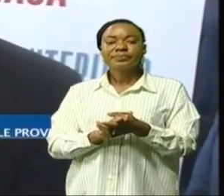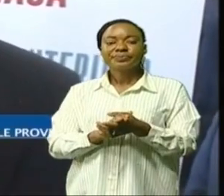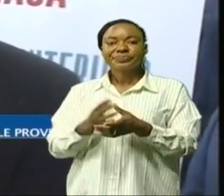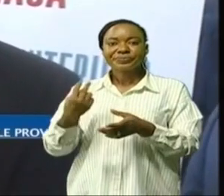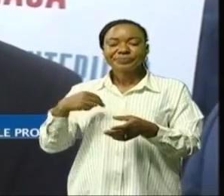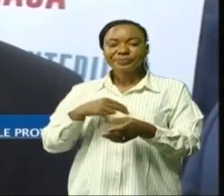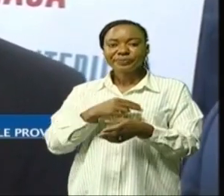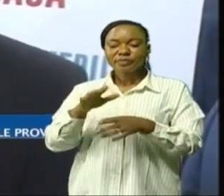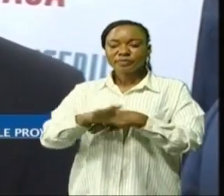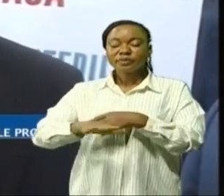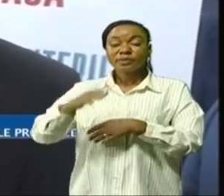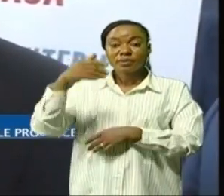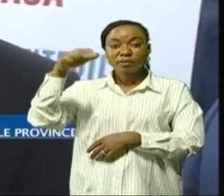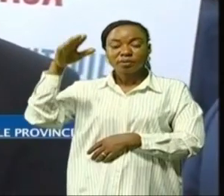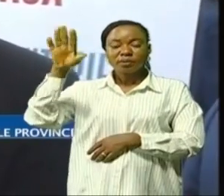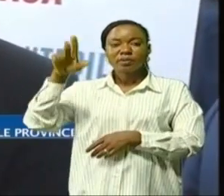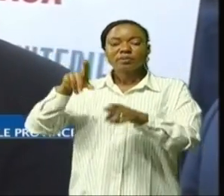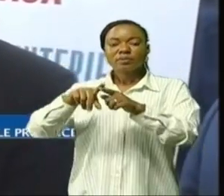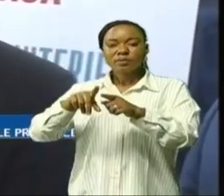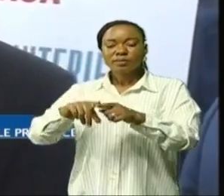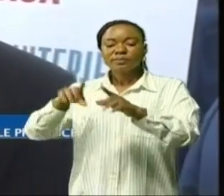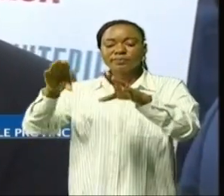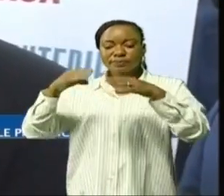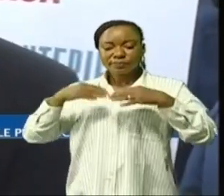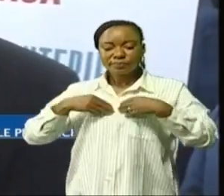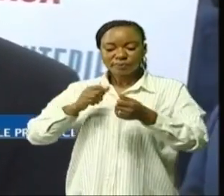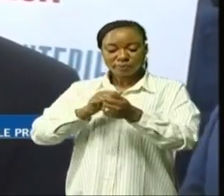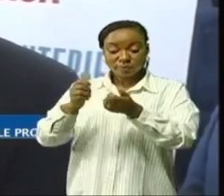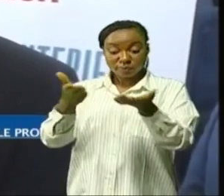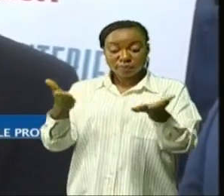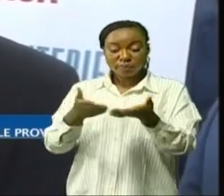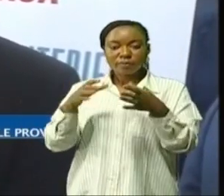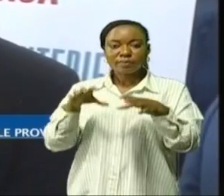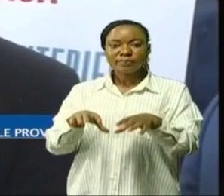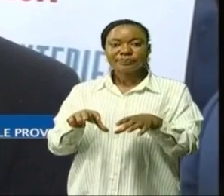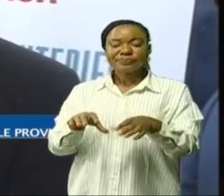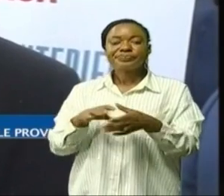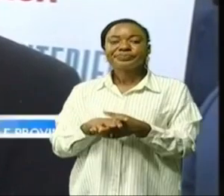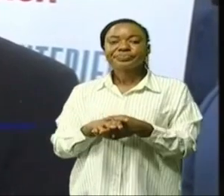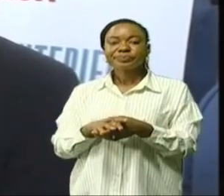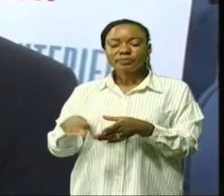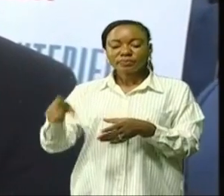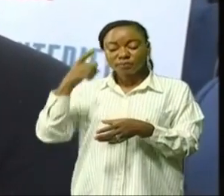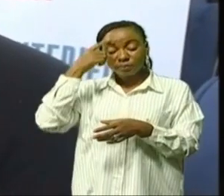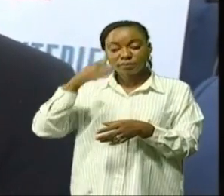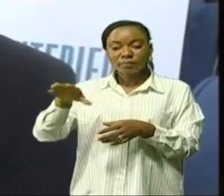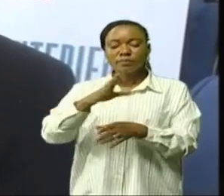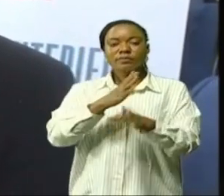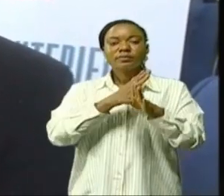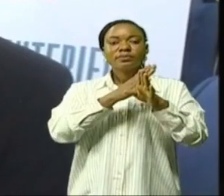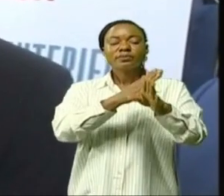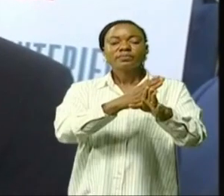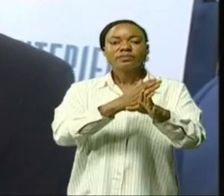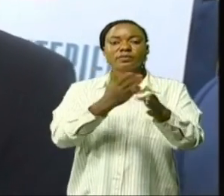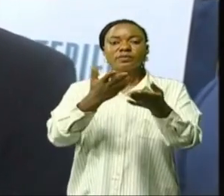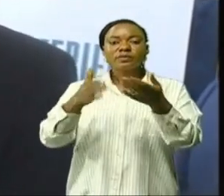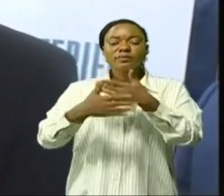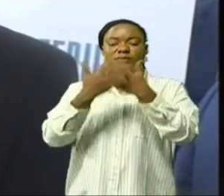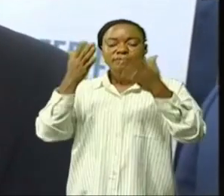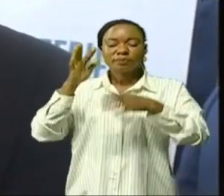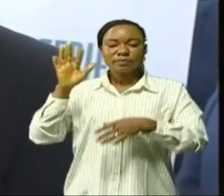les pays étrangers que les étrangers aussi acceptent ce qui se passe ici chez nous dans le cadre de leur sécurisation de la sécurisation de la ville de Kinshasa